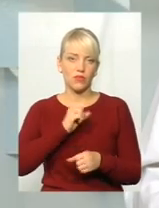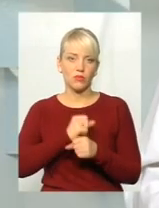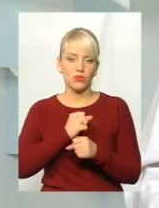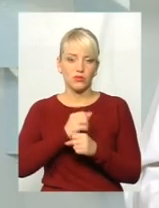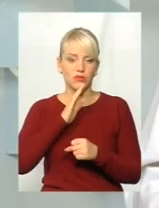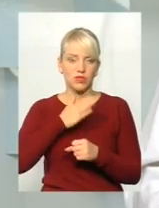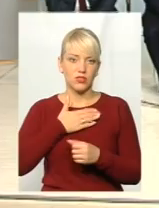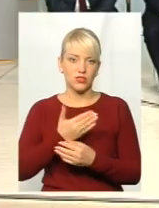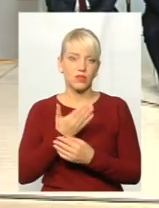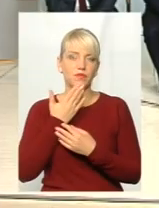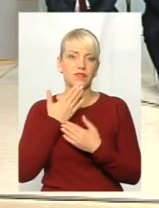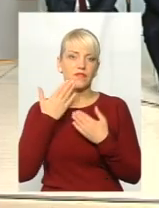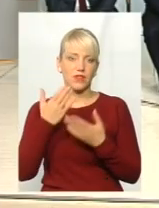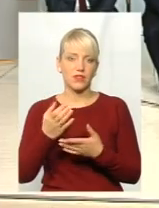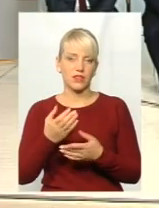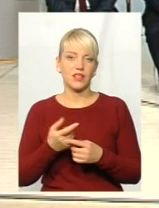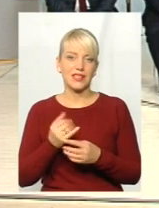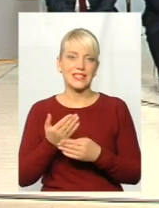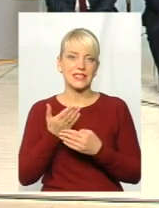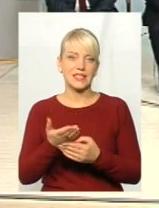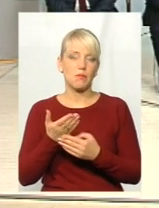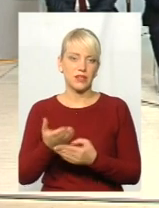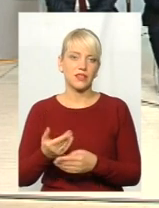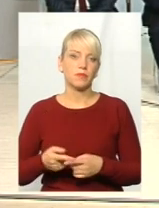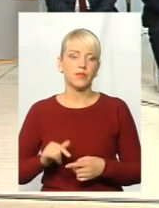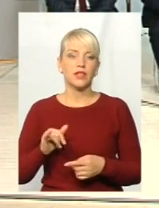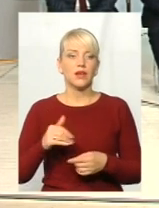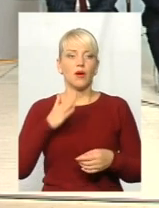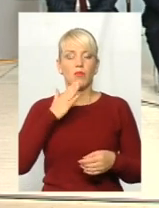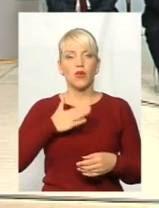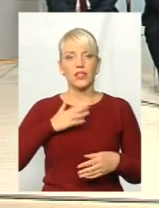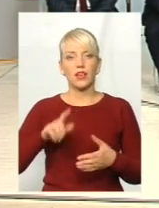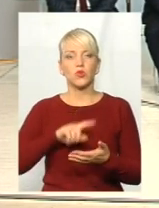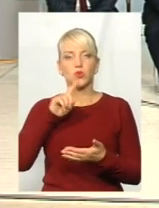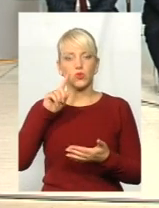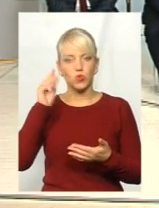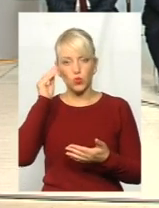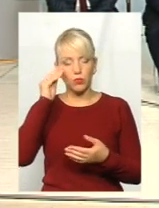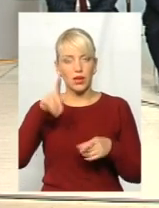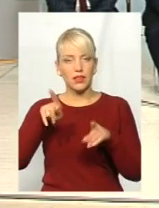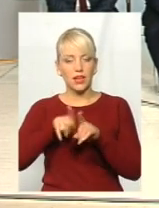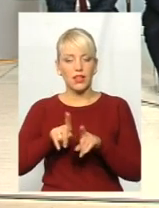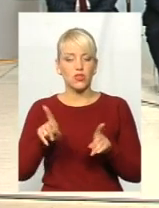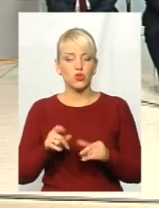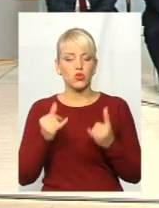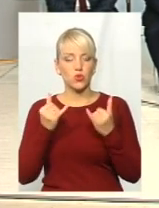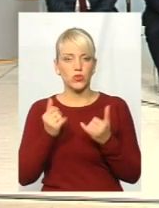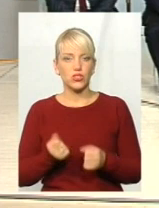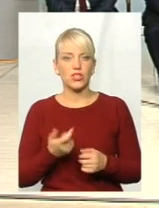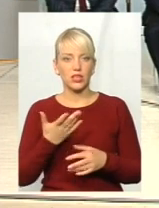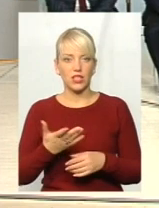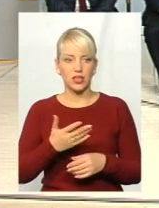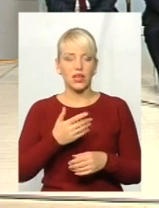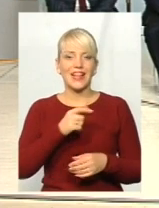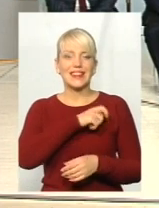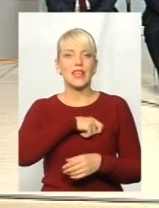звернення і запити. Хотілося б краще. Пане Михайло. Моя думка така, що сьогоднішня кількість депутатських